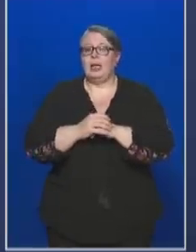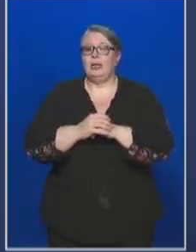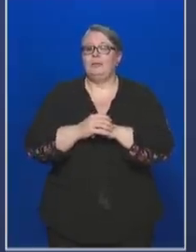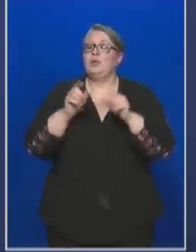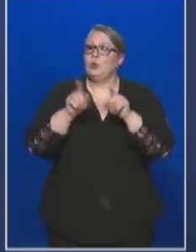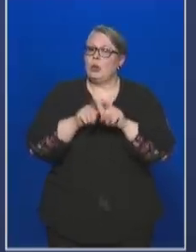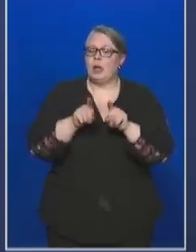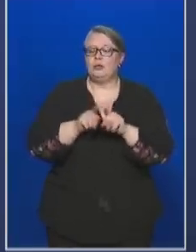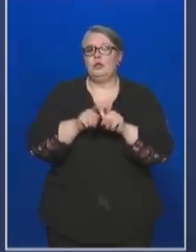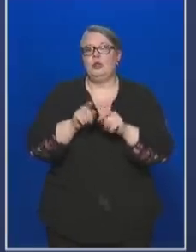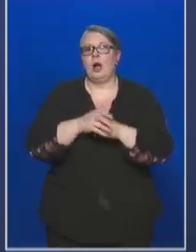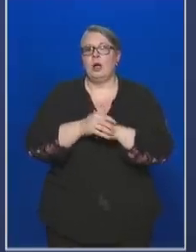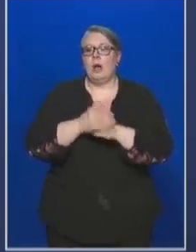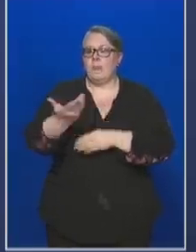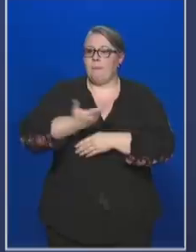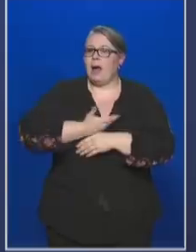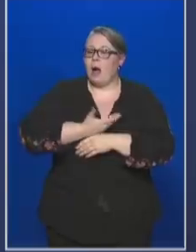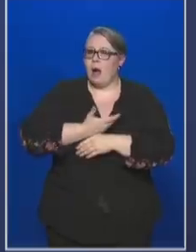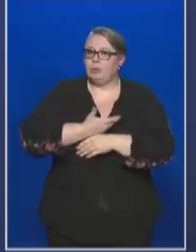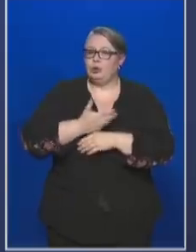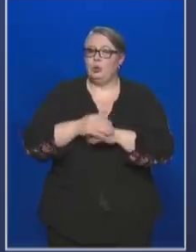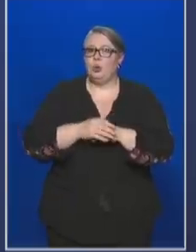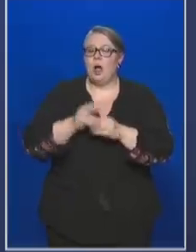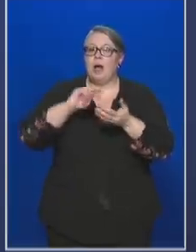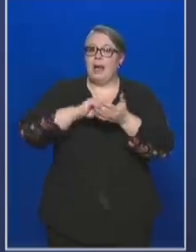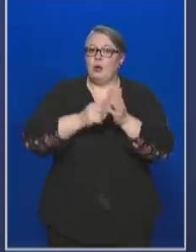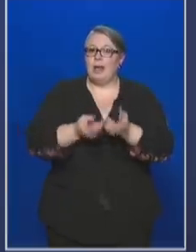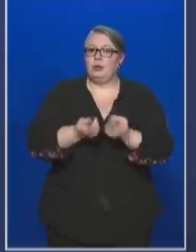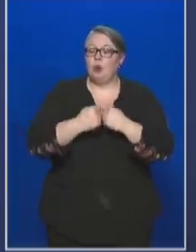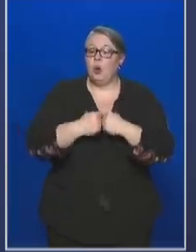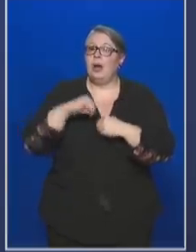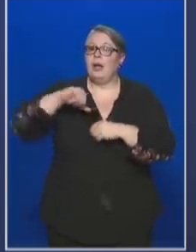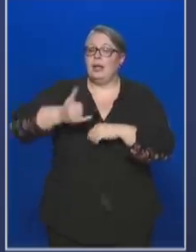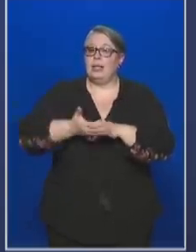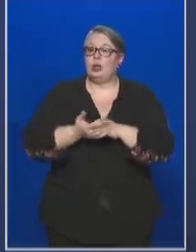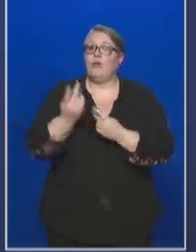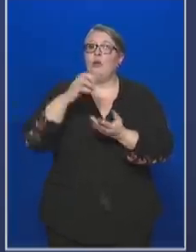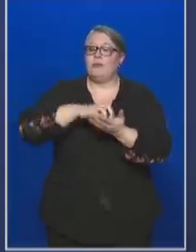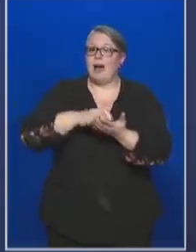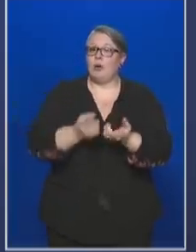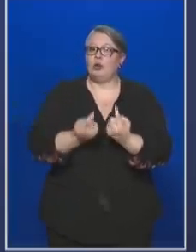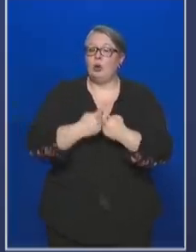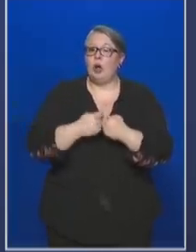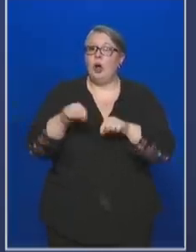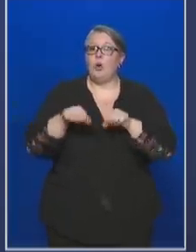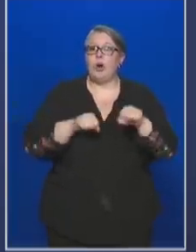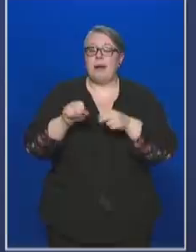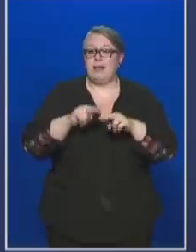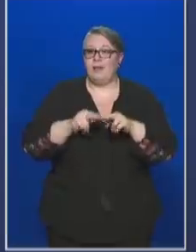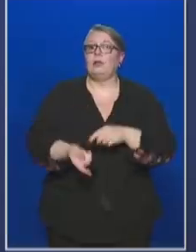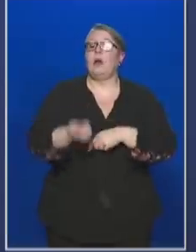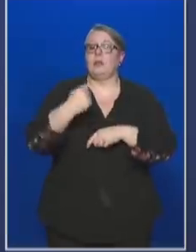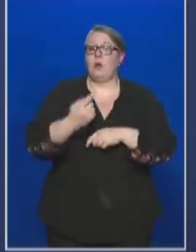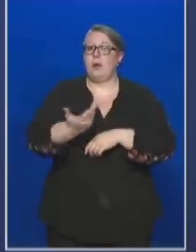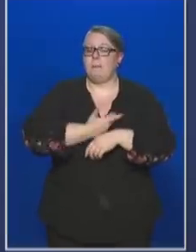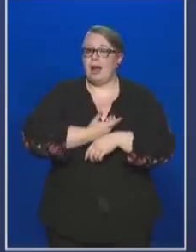Ugyancsak megkaptuk a kerülettől, illetve a fővárostól, a kormányhivataltól